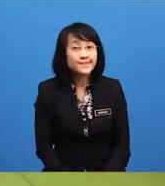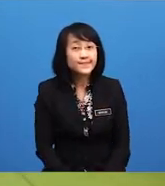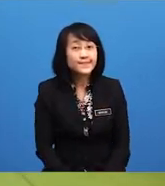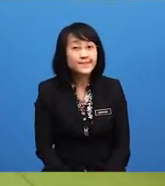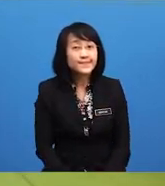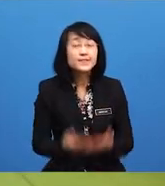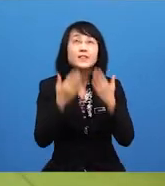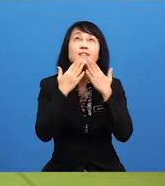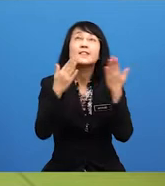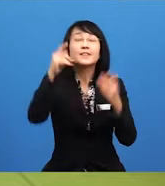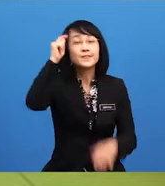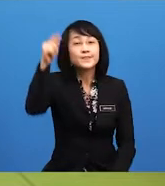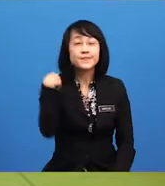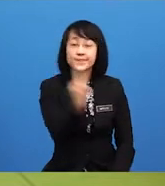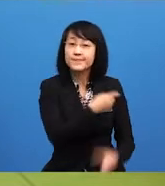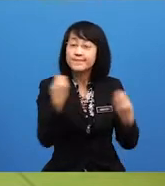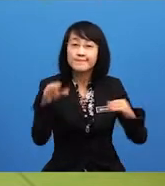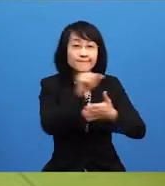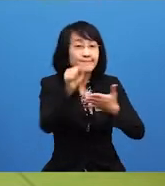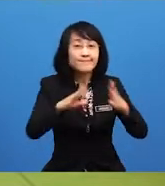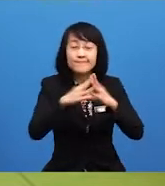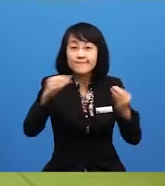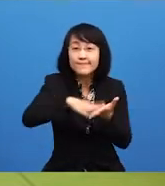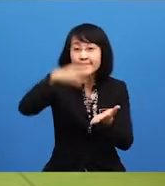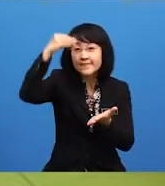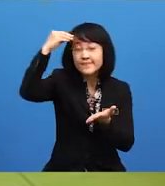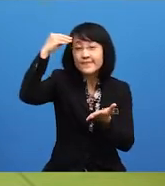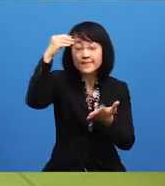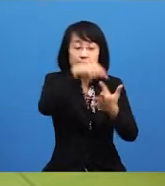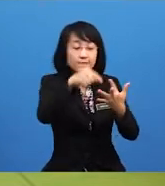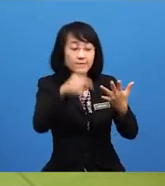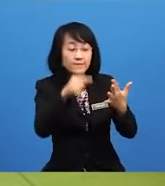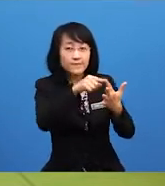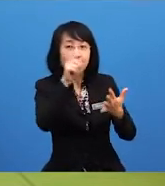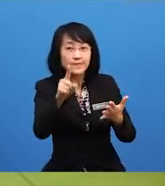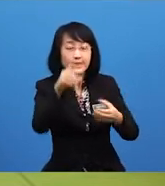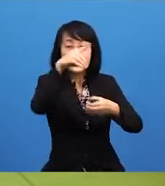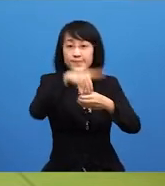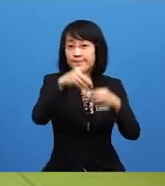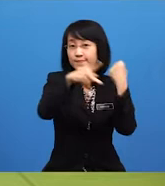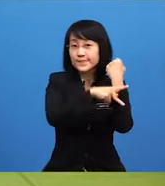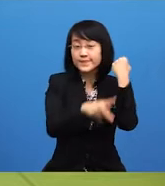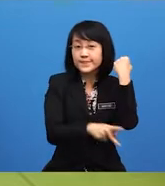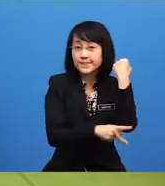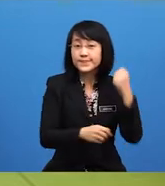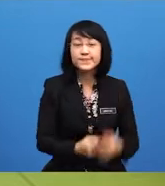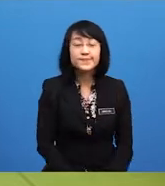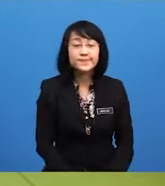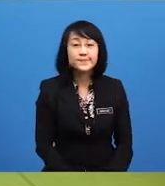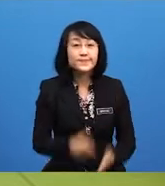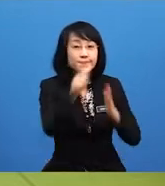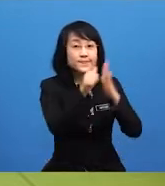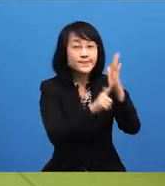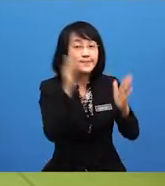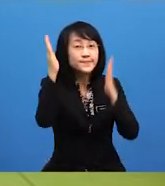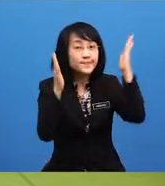Alhamdulillah kita telah pun selesai mempelajari salah satu ciri demokrasi berparlimen iaitu Perlembagaan